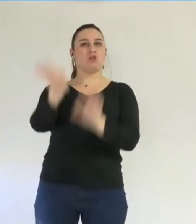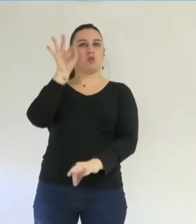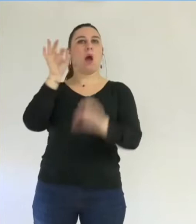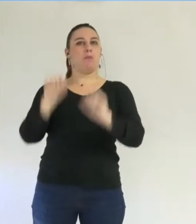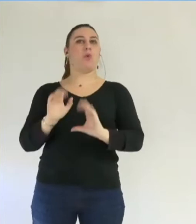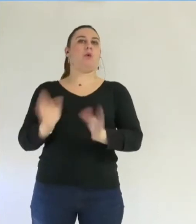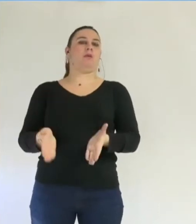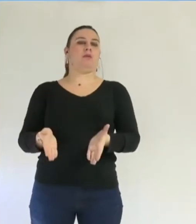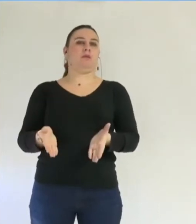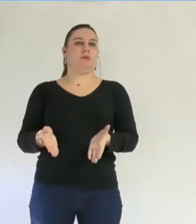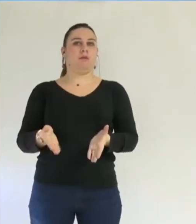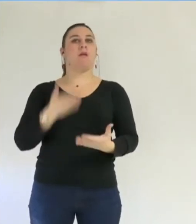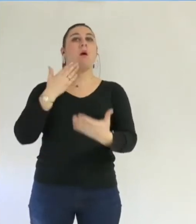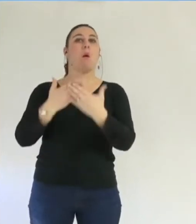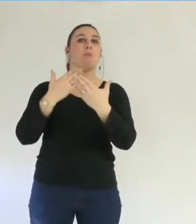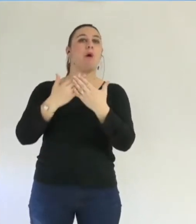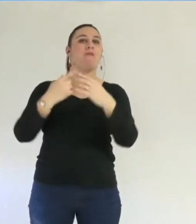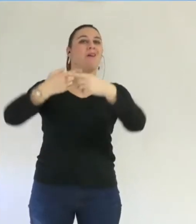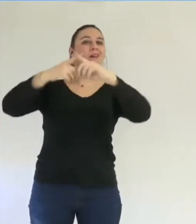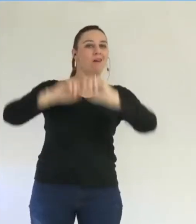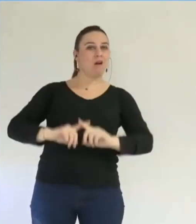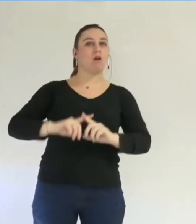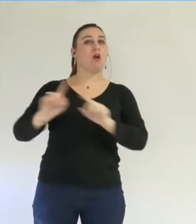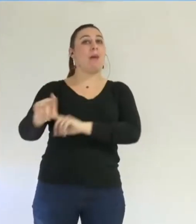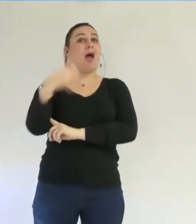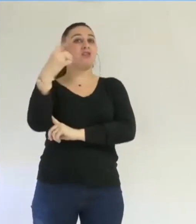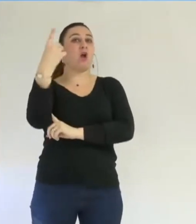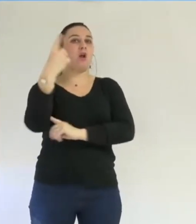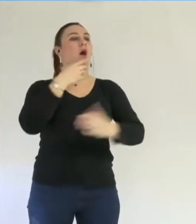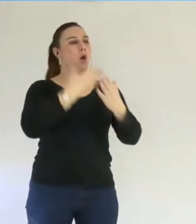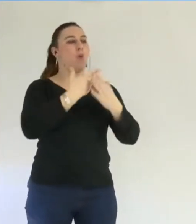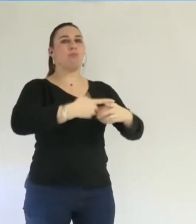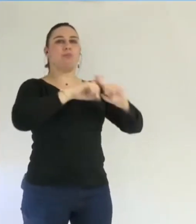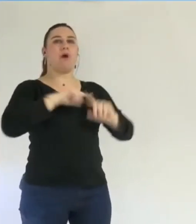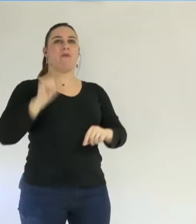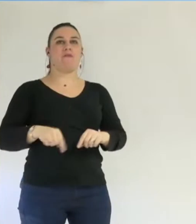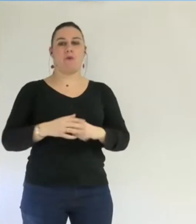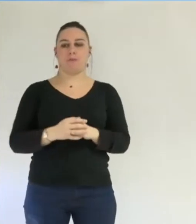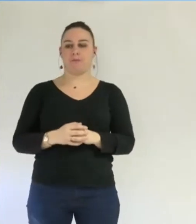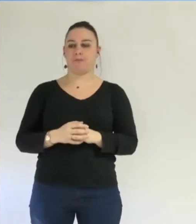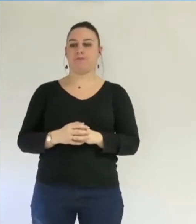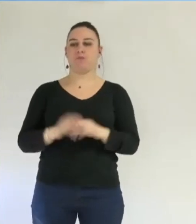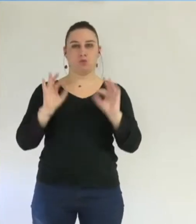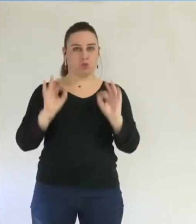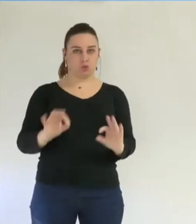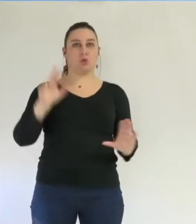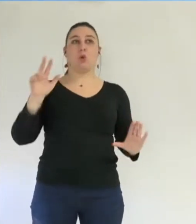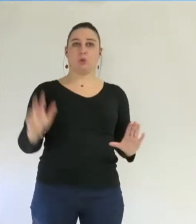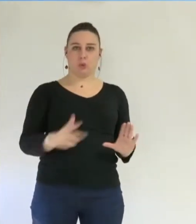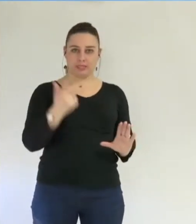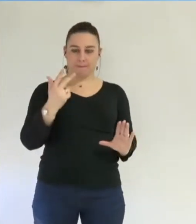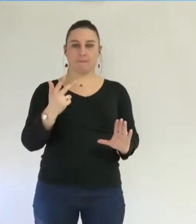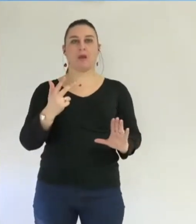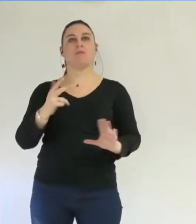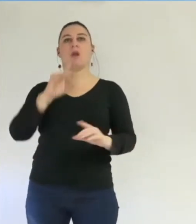faut faire la preuve de l'existence de cette exclusivité. En fait, et en troisième lieu, s'agissant